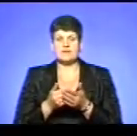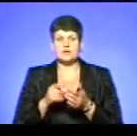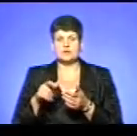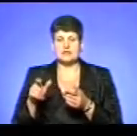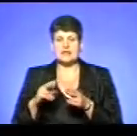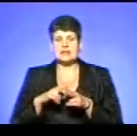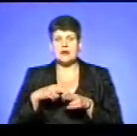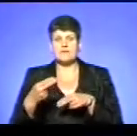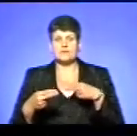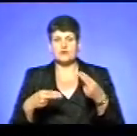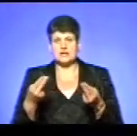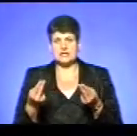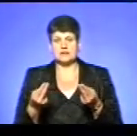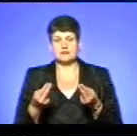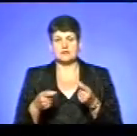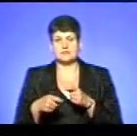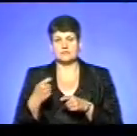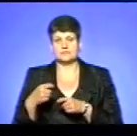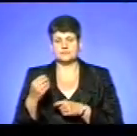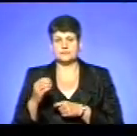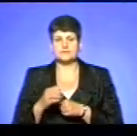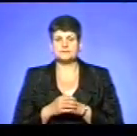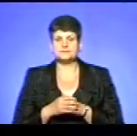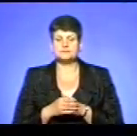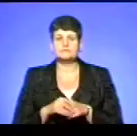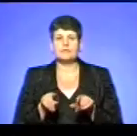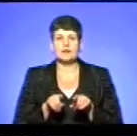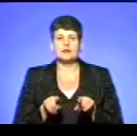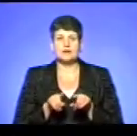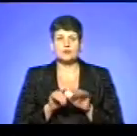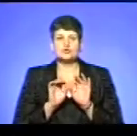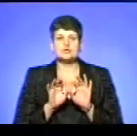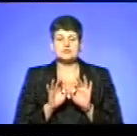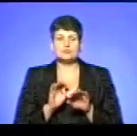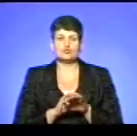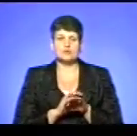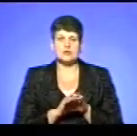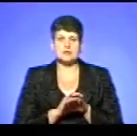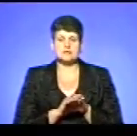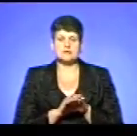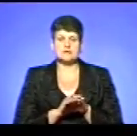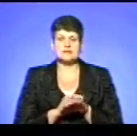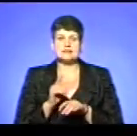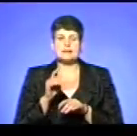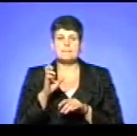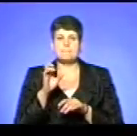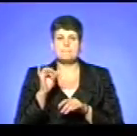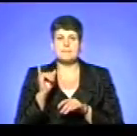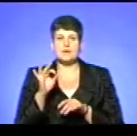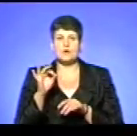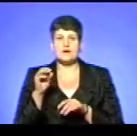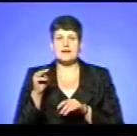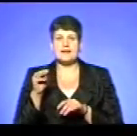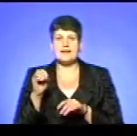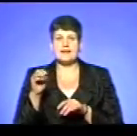відшкодування завданих збитків. І також, розкажіть, будь ласка, саме біоетанол, який зараз